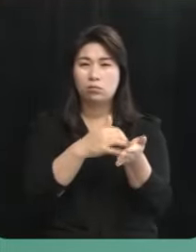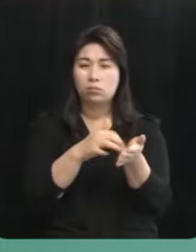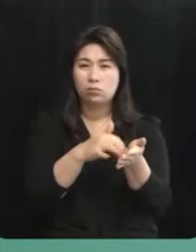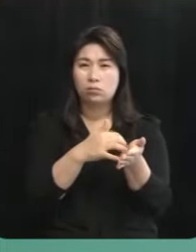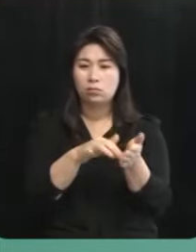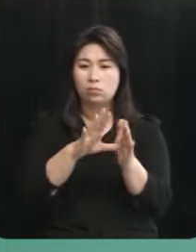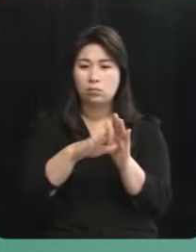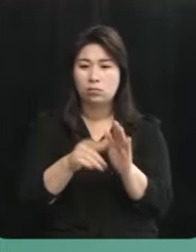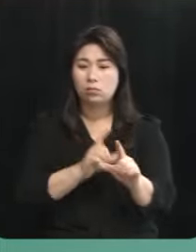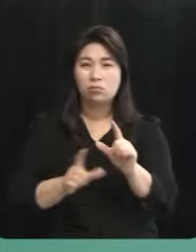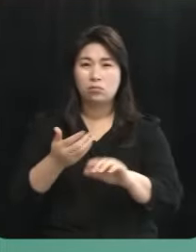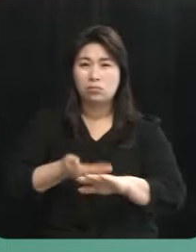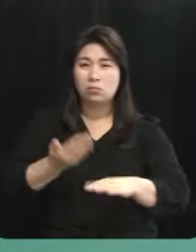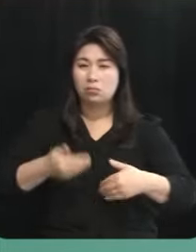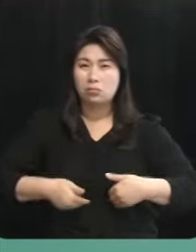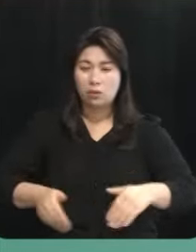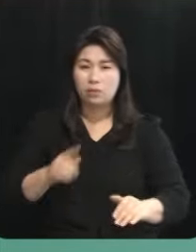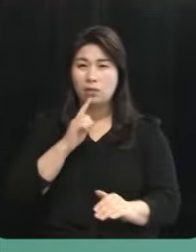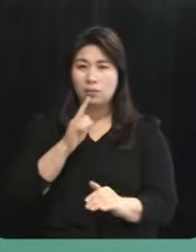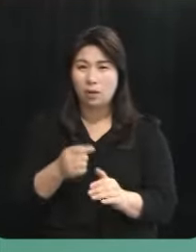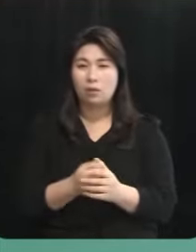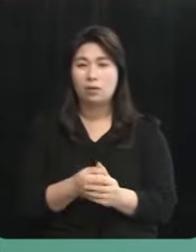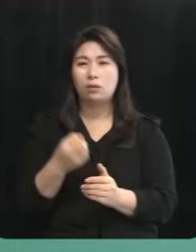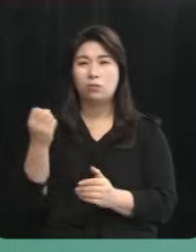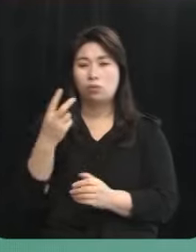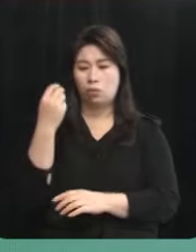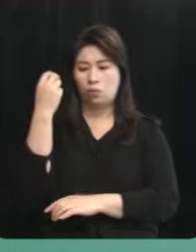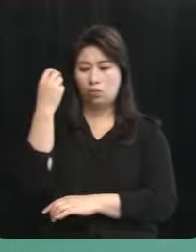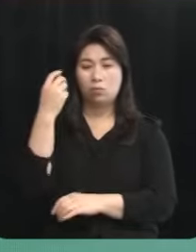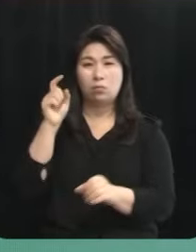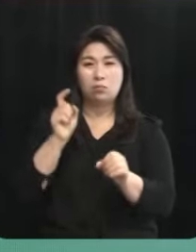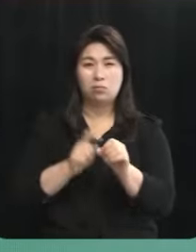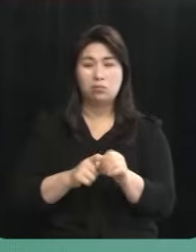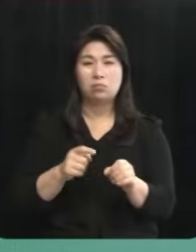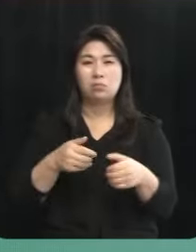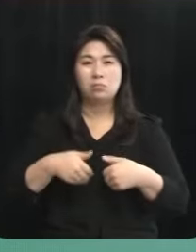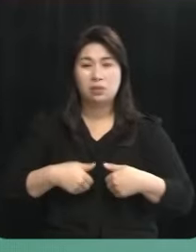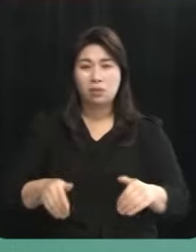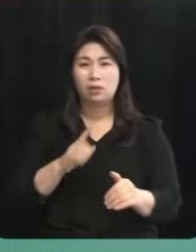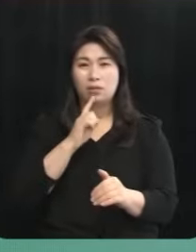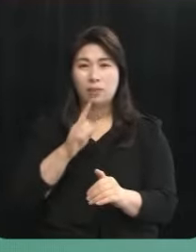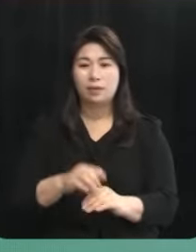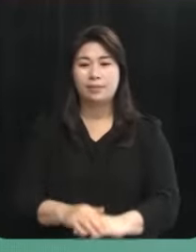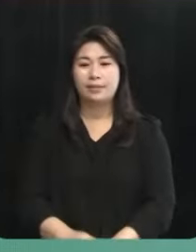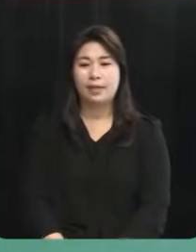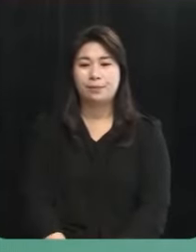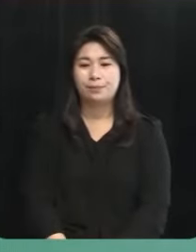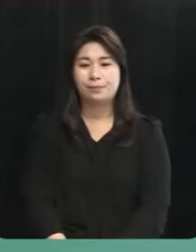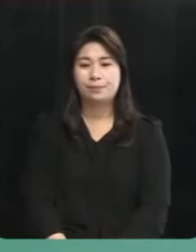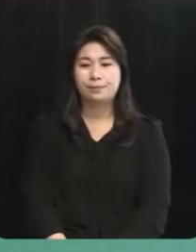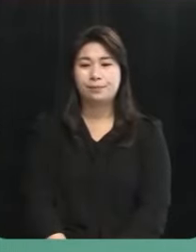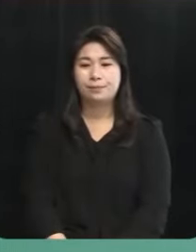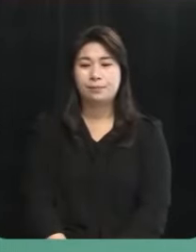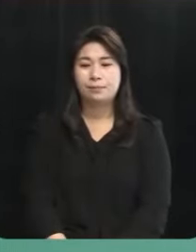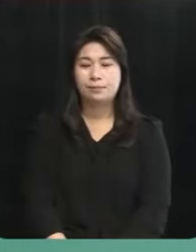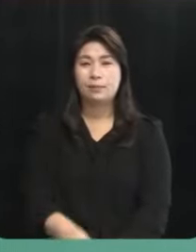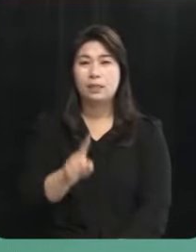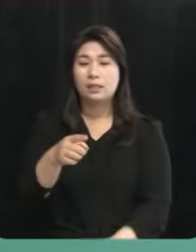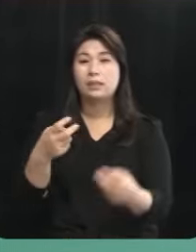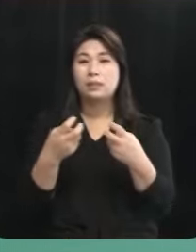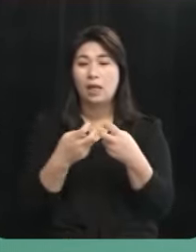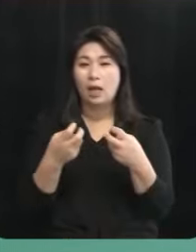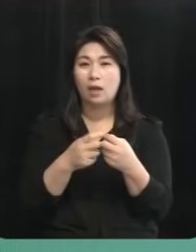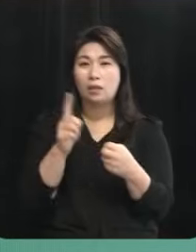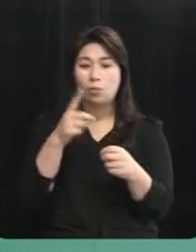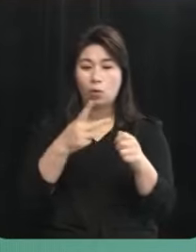더 이상 필요 없다 그리고 그 명분이 사라졌다고 하는 뜻입니다 그 대안은